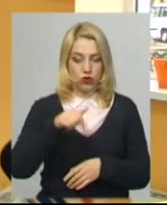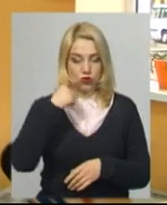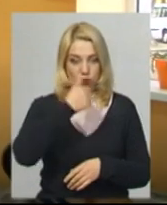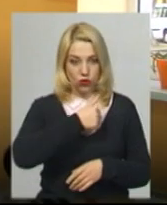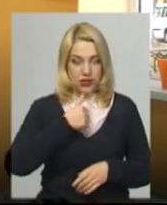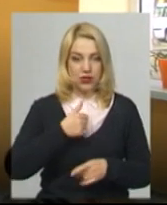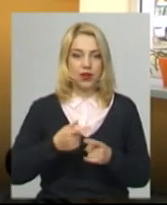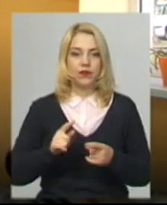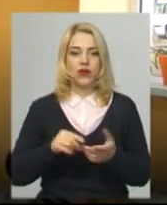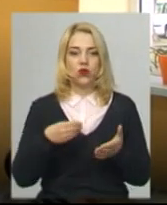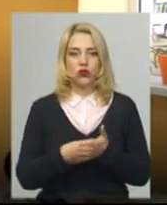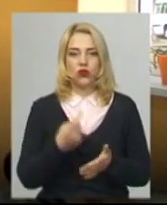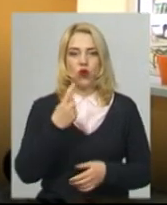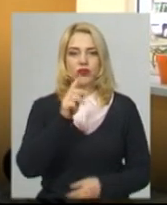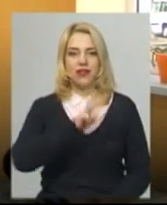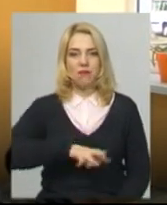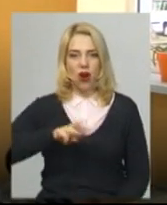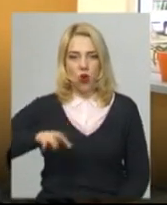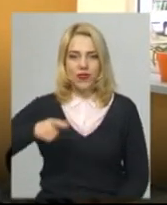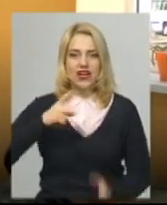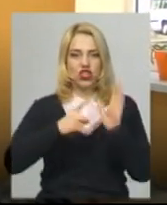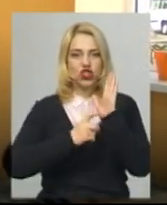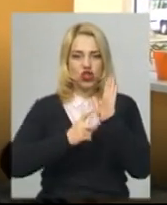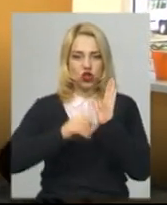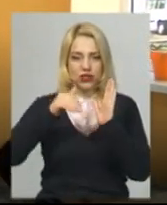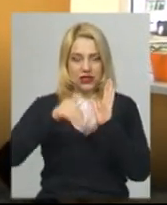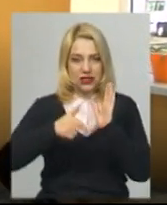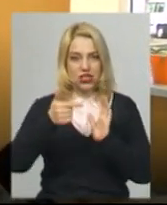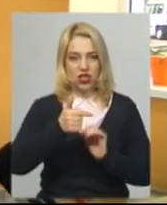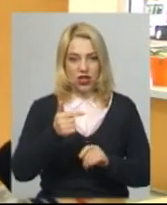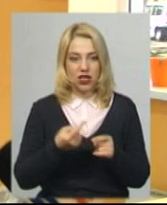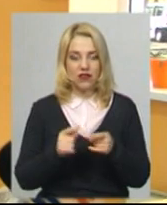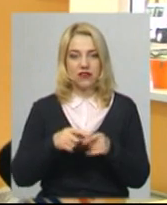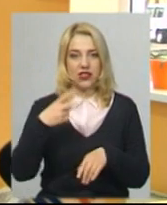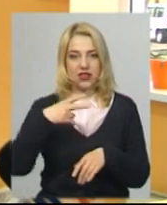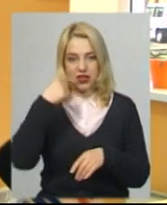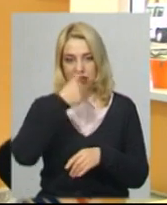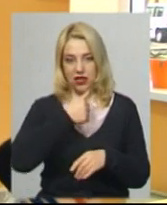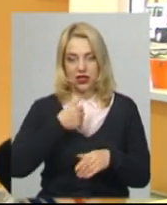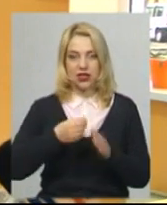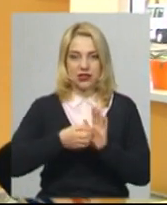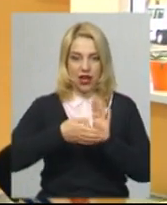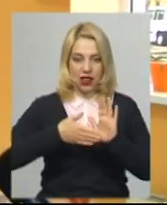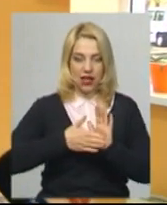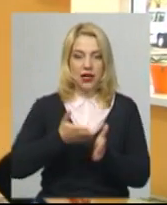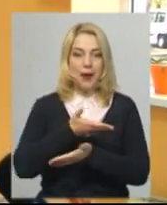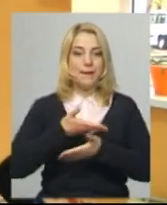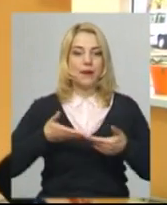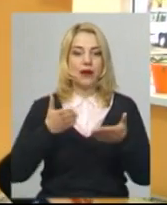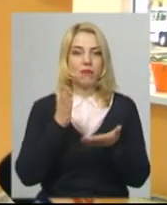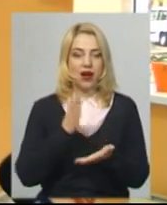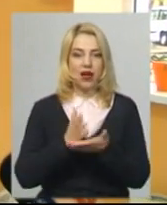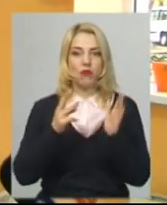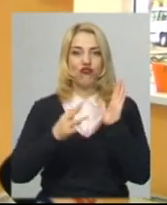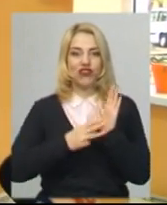більше 1 мільйона 600 тисяч гривень. Це є те, що ми на 2020 рік заклали. Ми маємо 8 тисяч